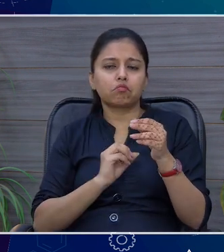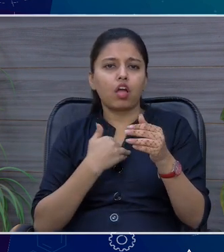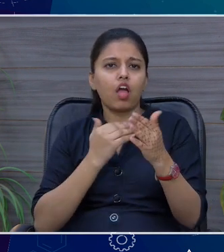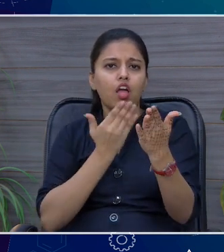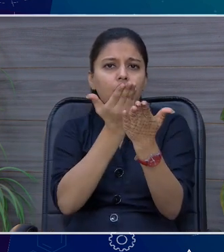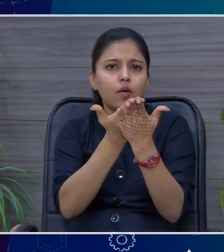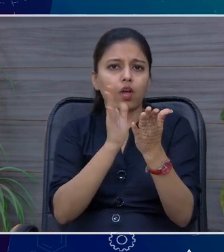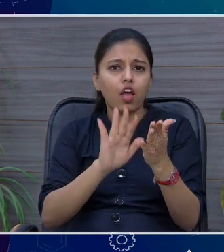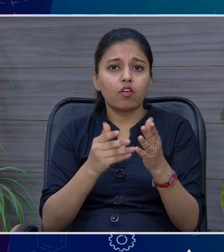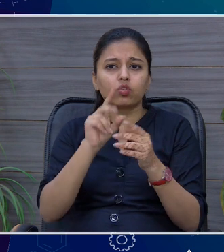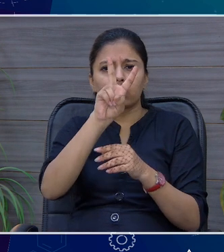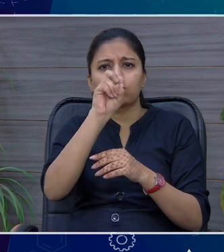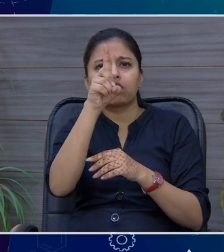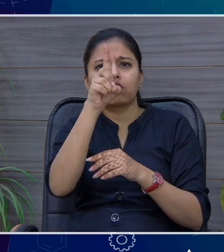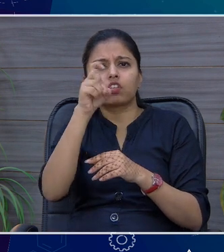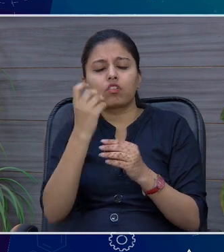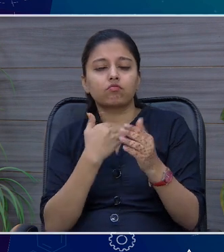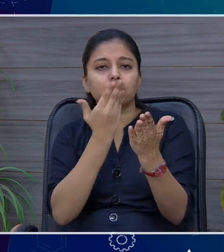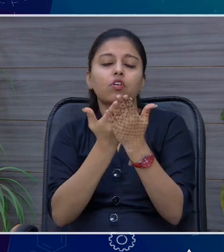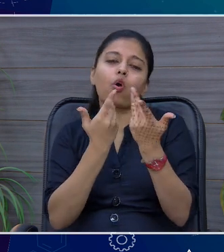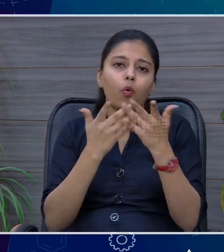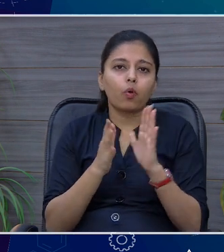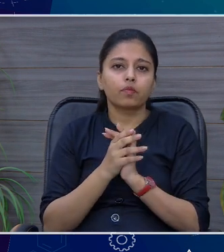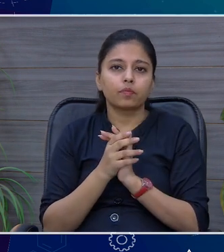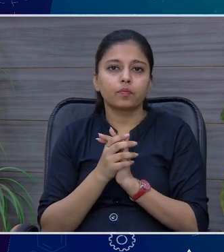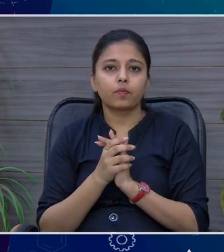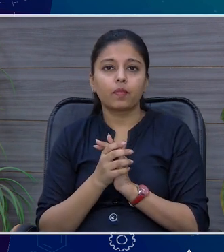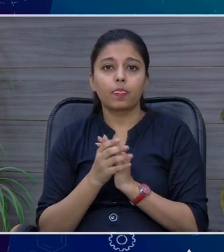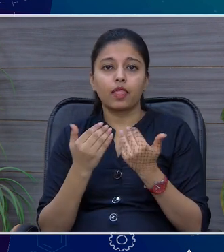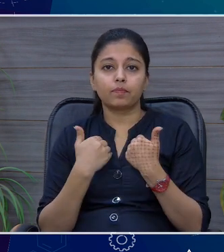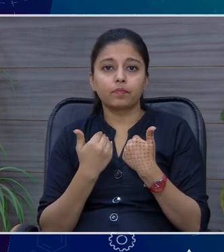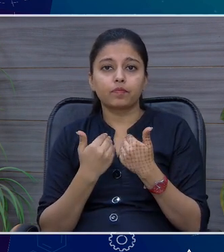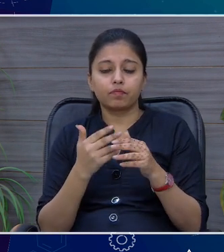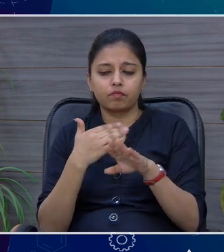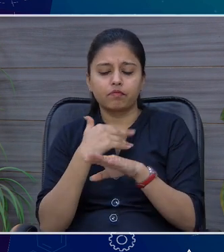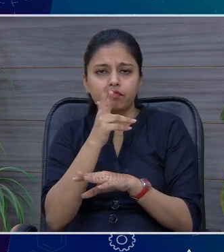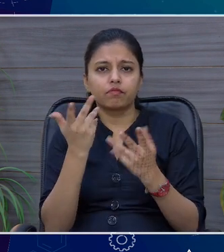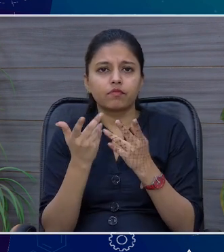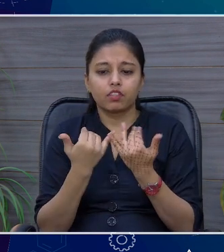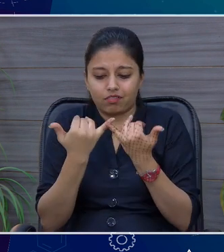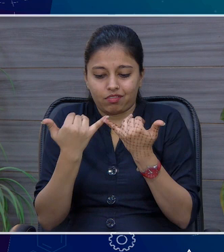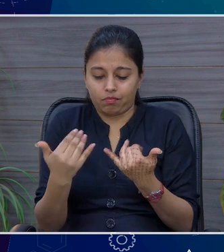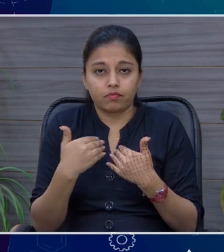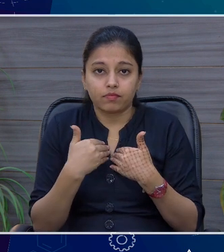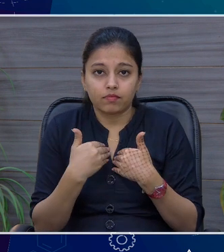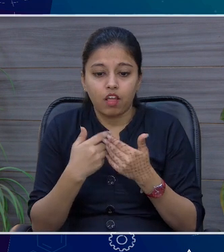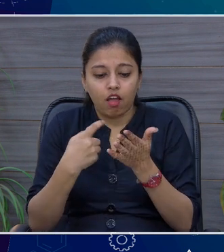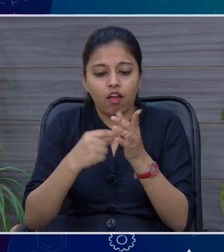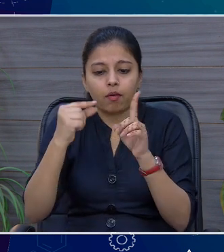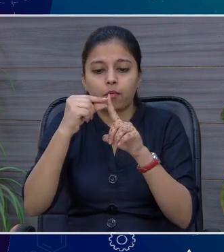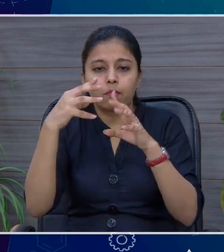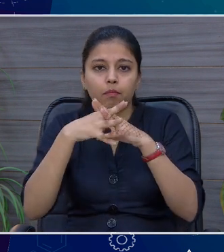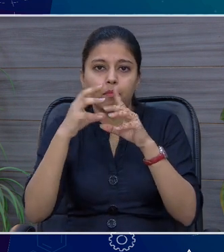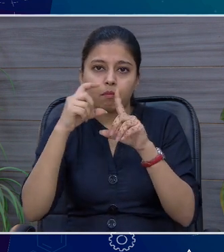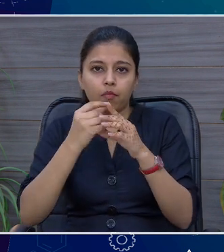2017 में उसमें अभी जैसे मैं आप प्वड आट के